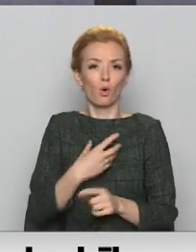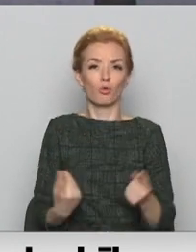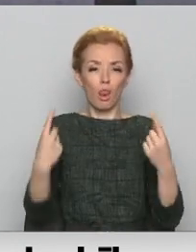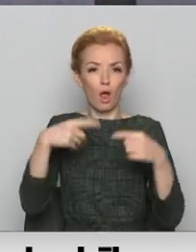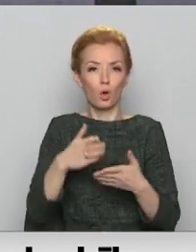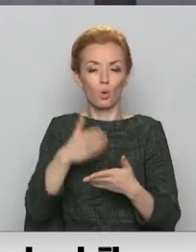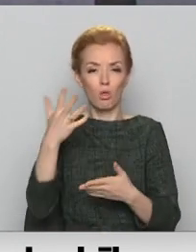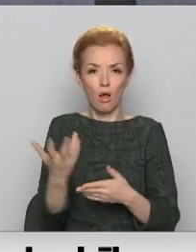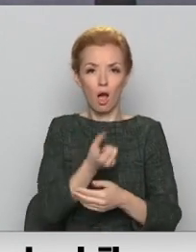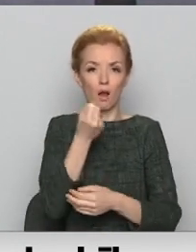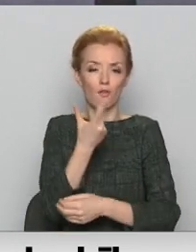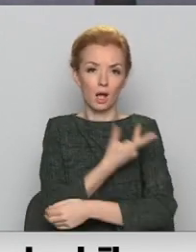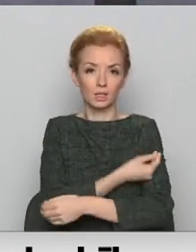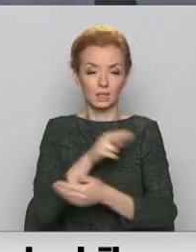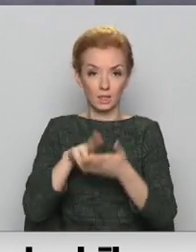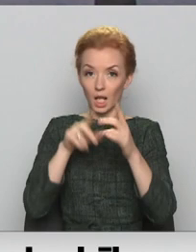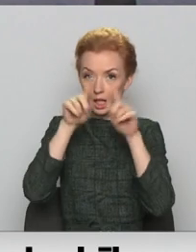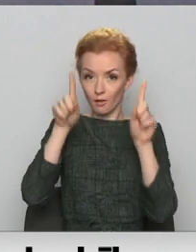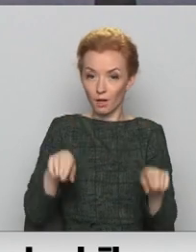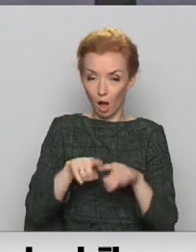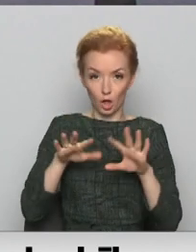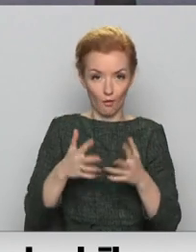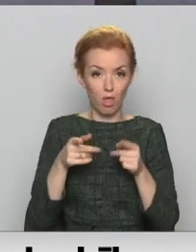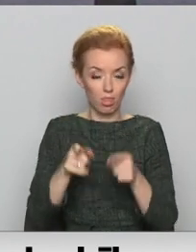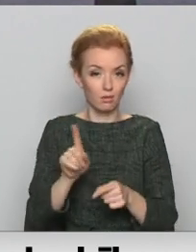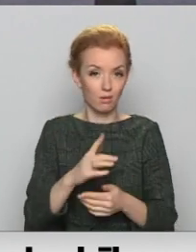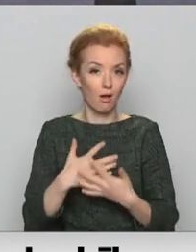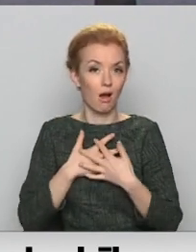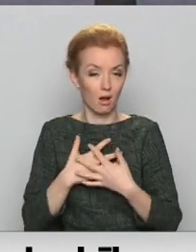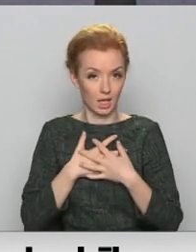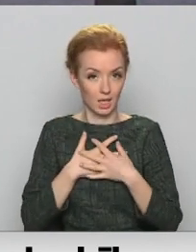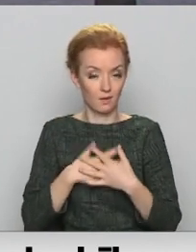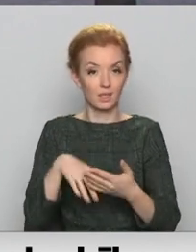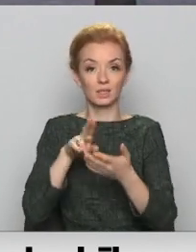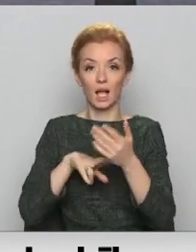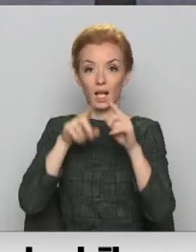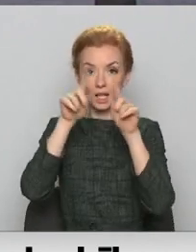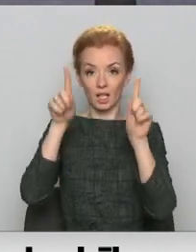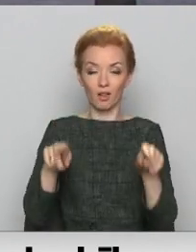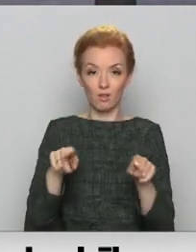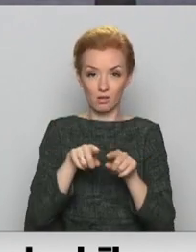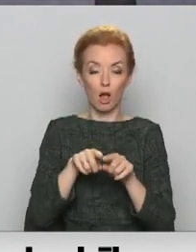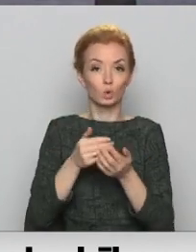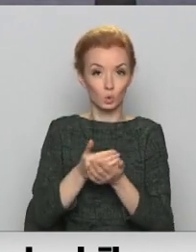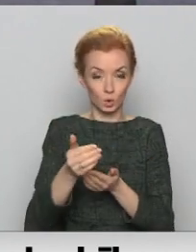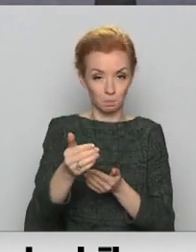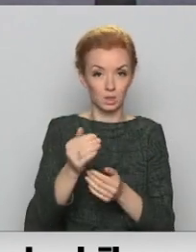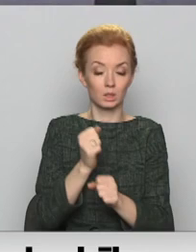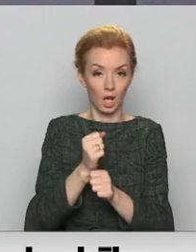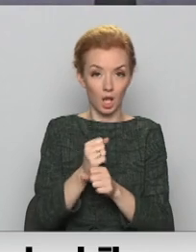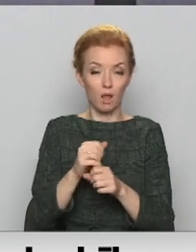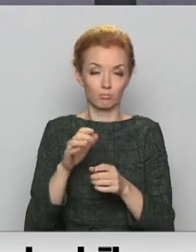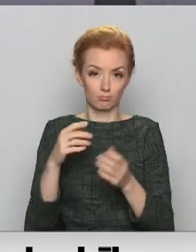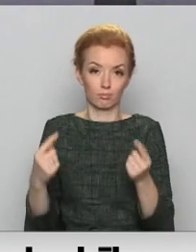vakcinācijas certifikātu un vai tas joprojām ir aktīvs. Izrādās, certifikāta darbība neaptur arī brīdī, kad cilvēks ir